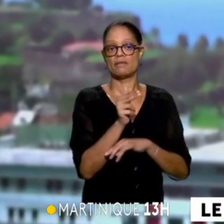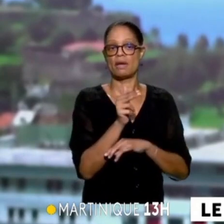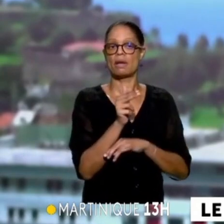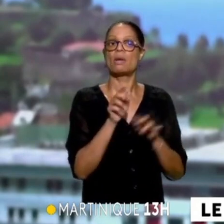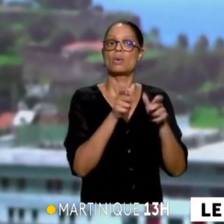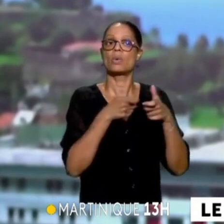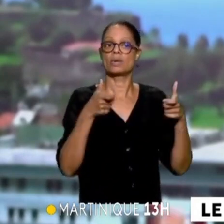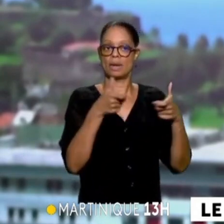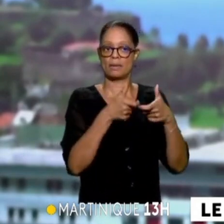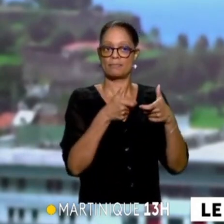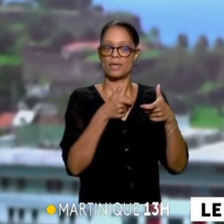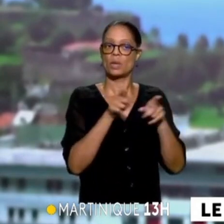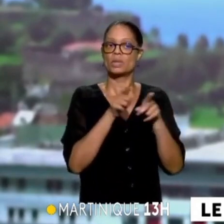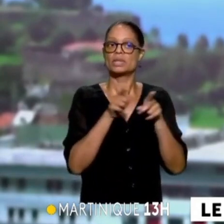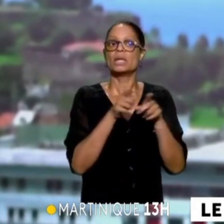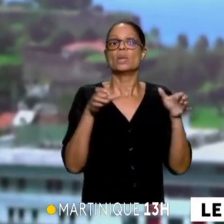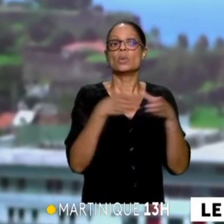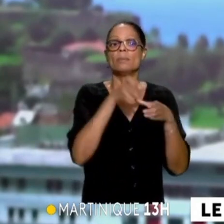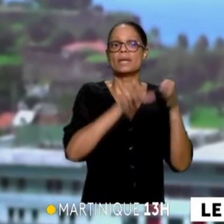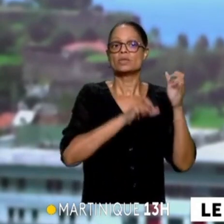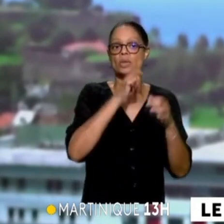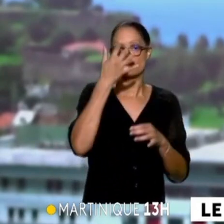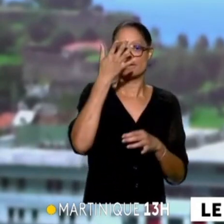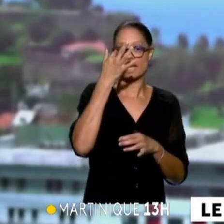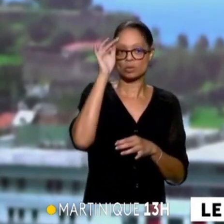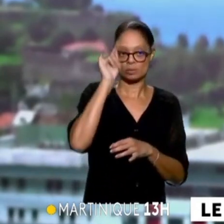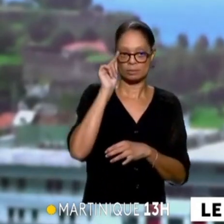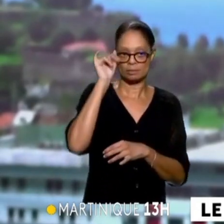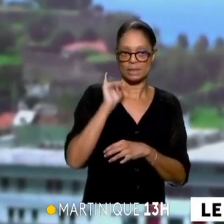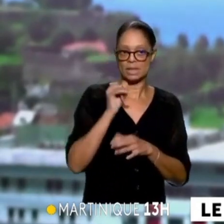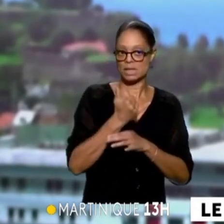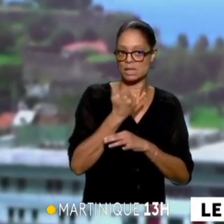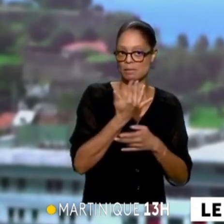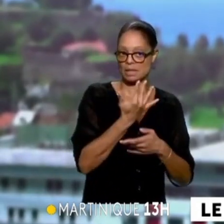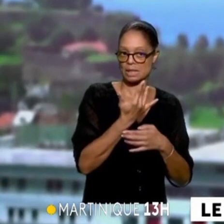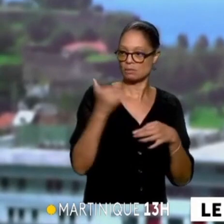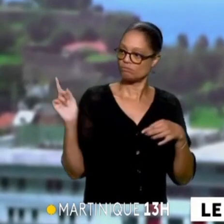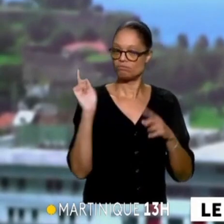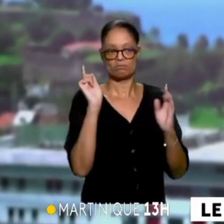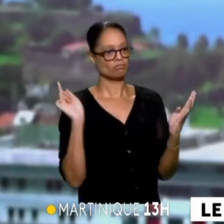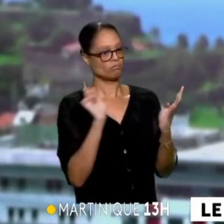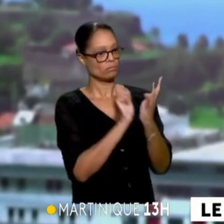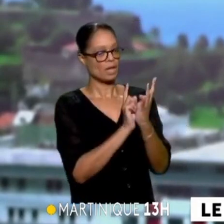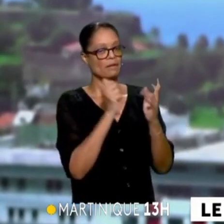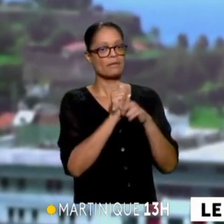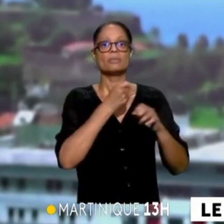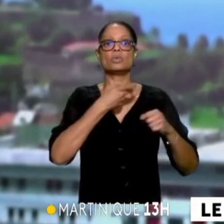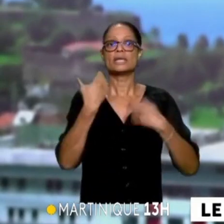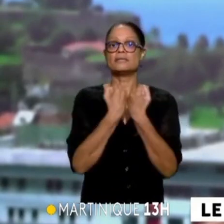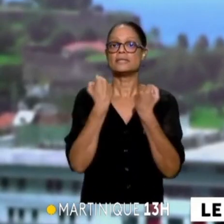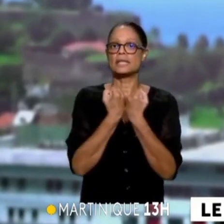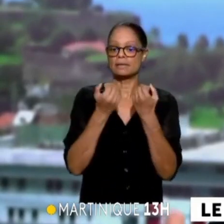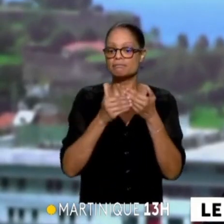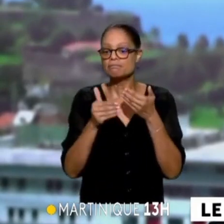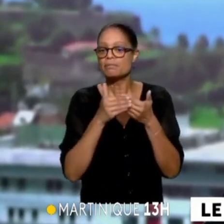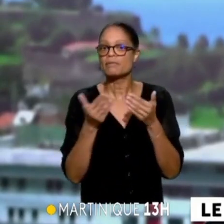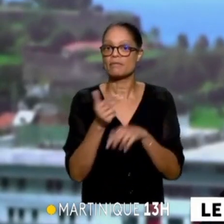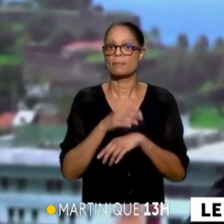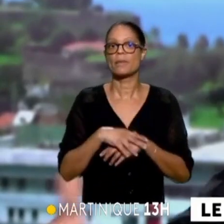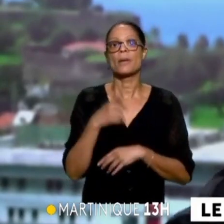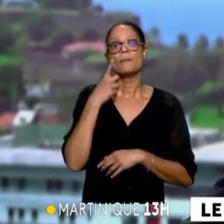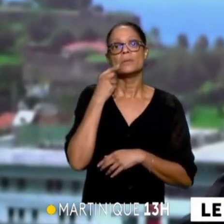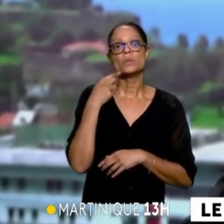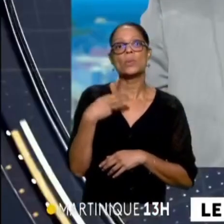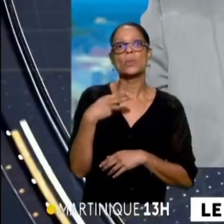des Insoumis de Martinique qui sont nombreux et avec qui on va faire un certain nombre d'activités dans les prochains jours. Vous savez que Jean-Philippe